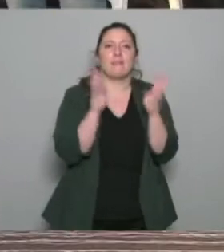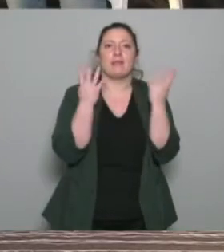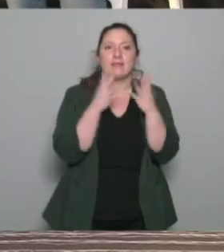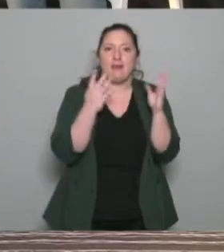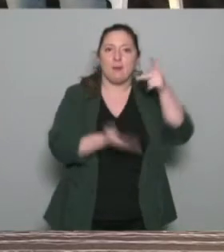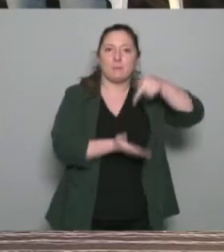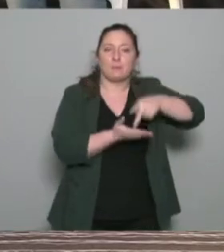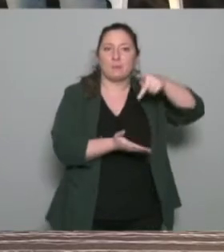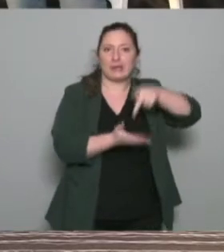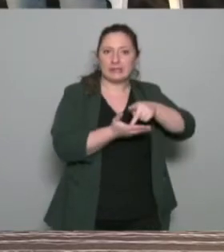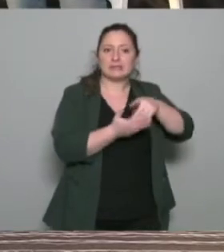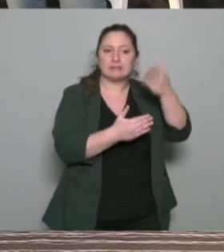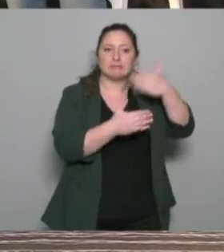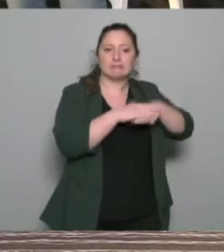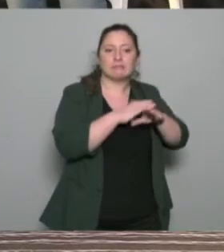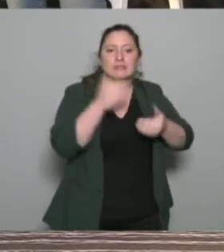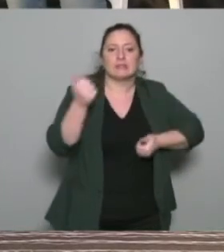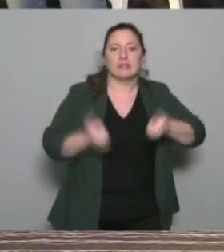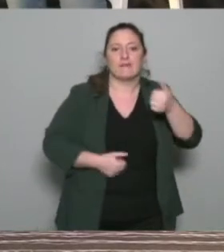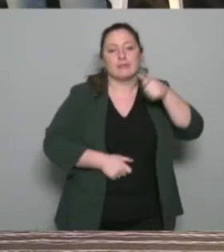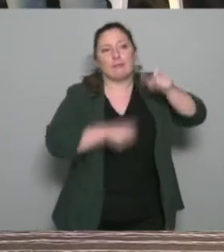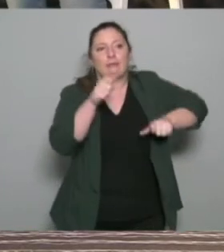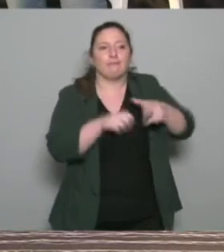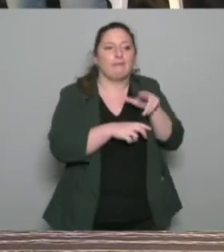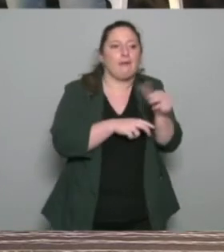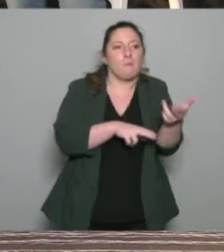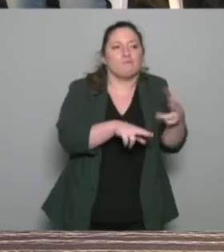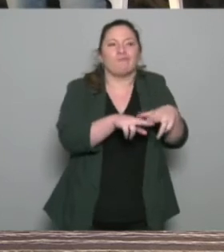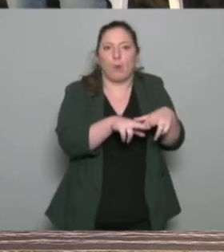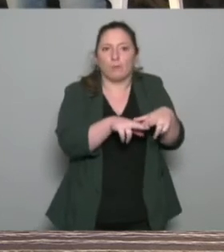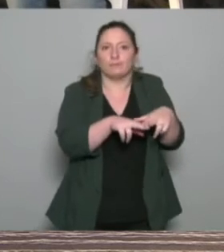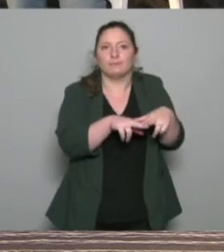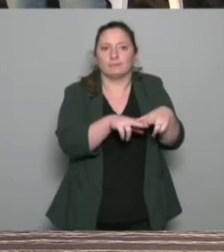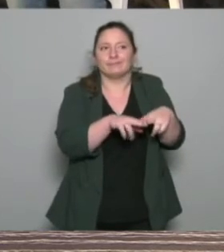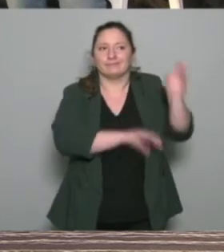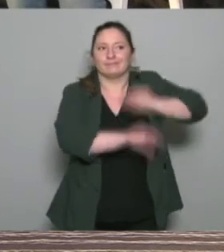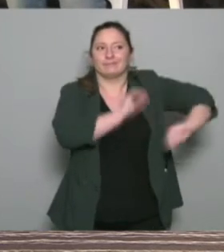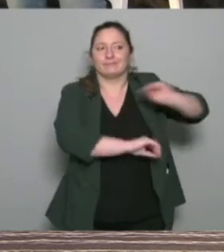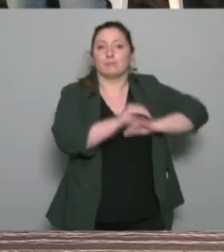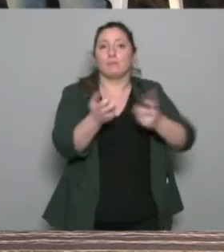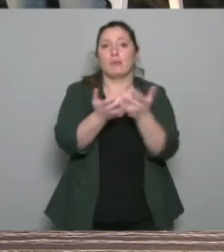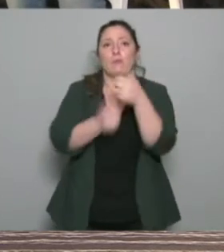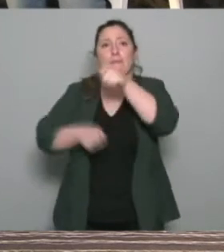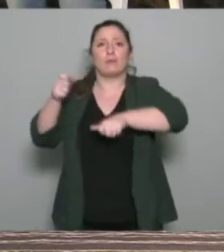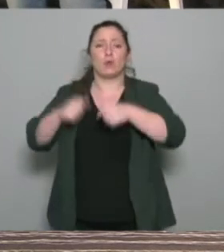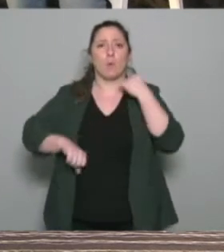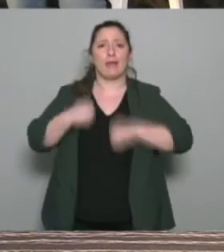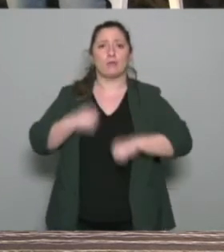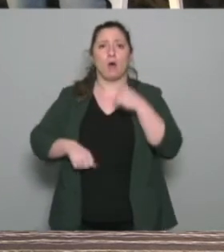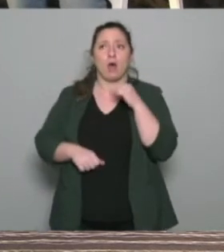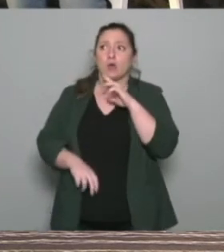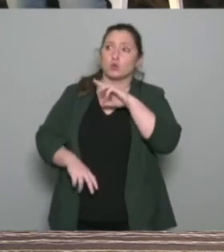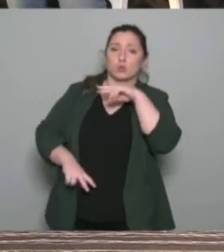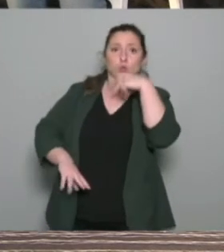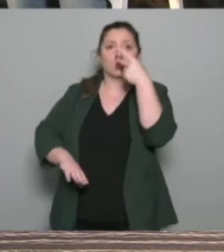qui lui avait une intervention notamment sur les personnes qui étaient post-opératoires et donc qui avait fait une chute. Alors on a fracture du fémur, etc.